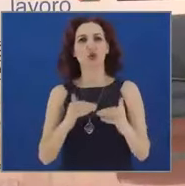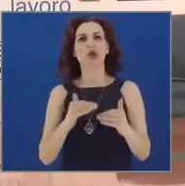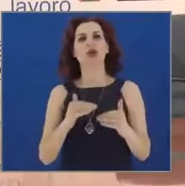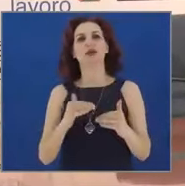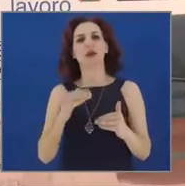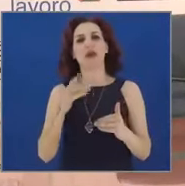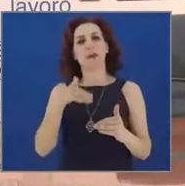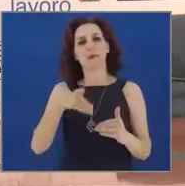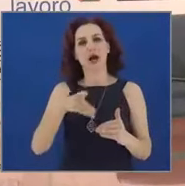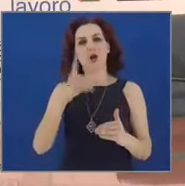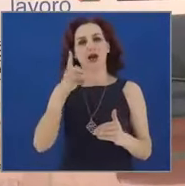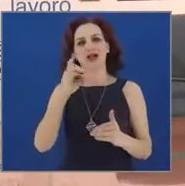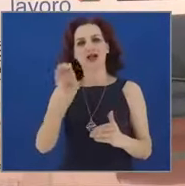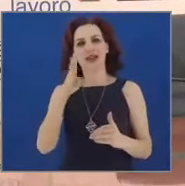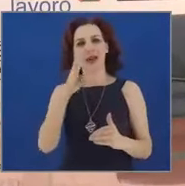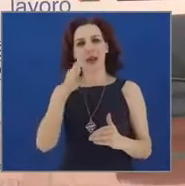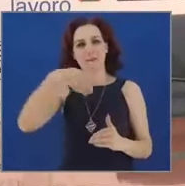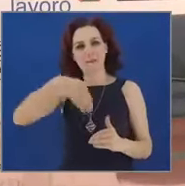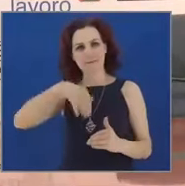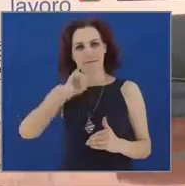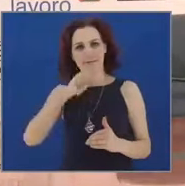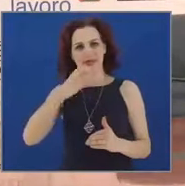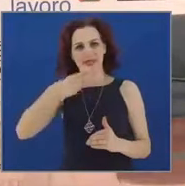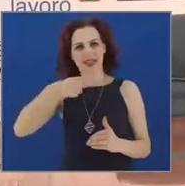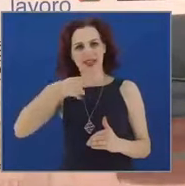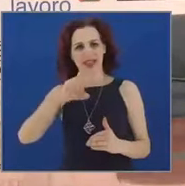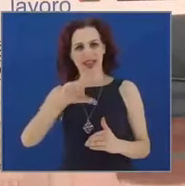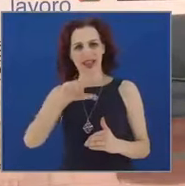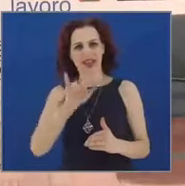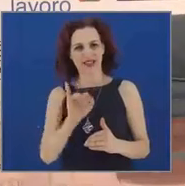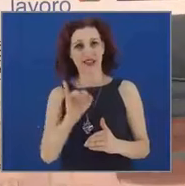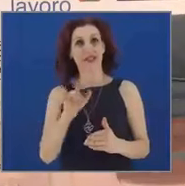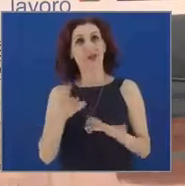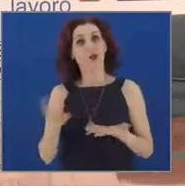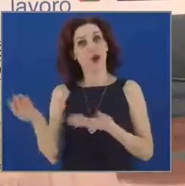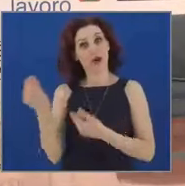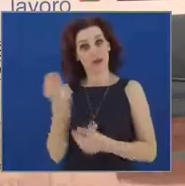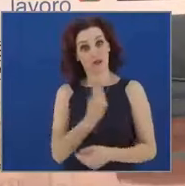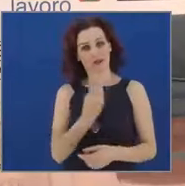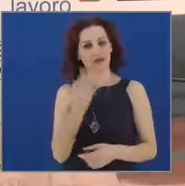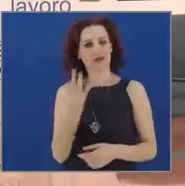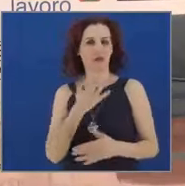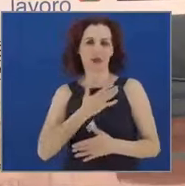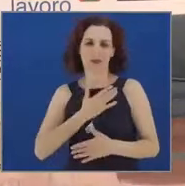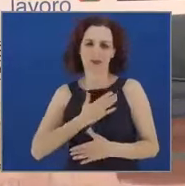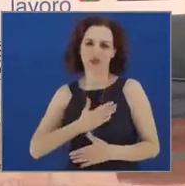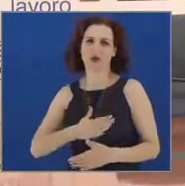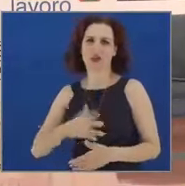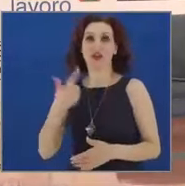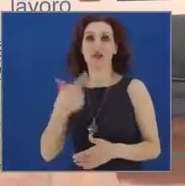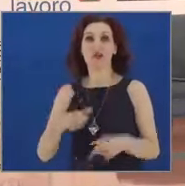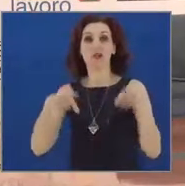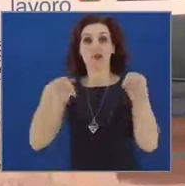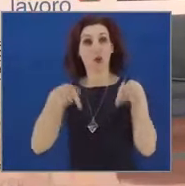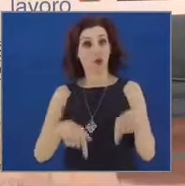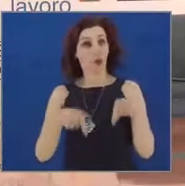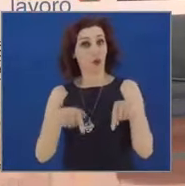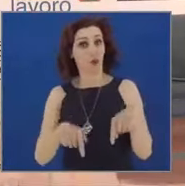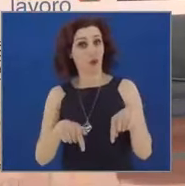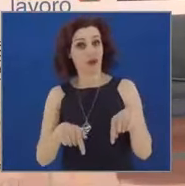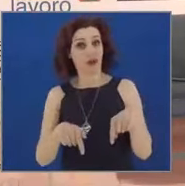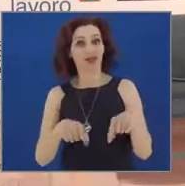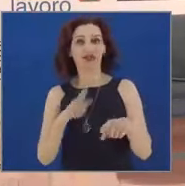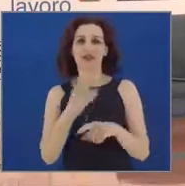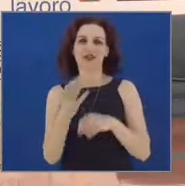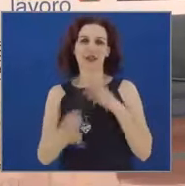abbiamo sempre qui tra noi con grande piacere, soprattutto perché ogni volta che siamo qui è per fare il punto, annunciare o dare